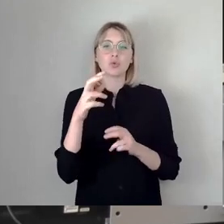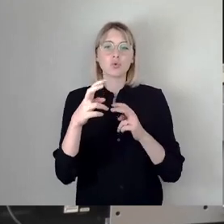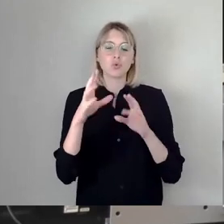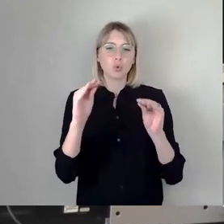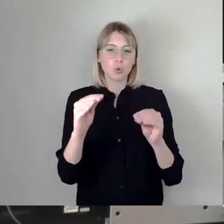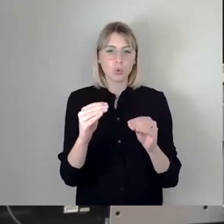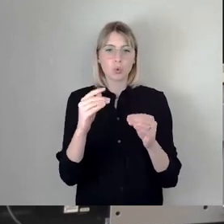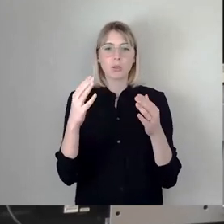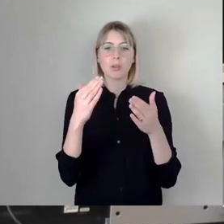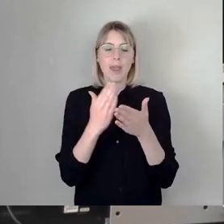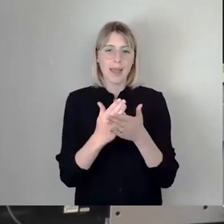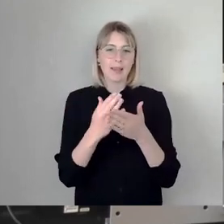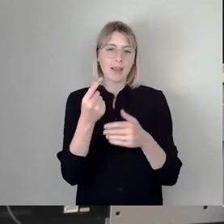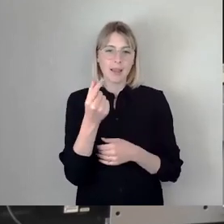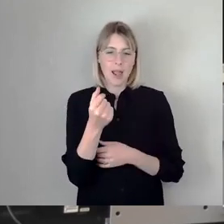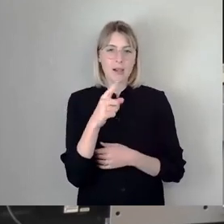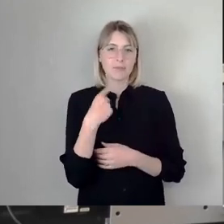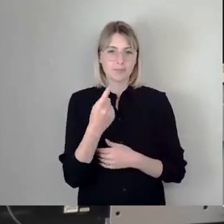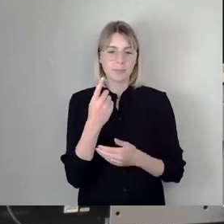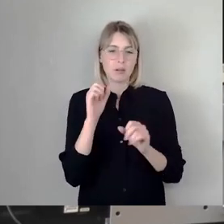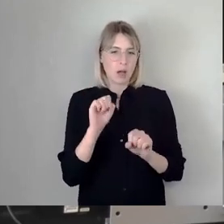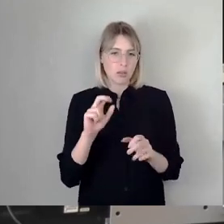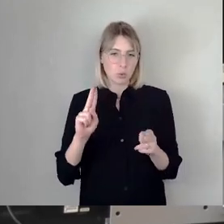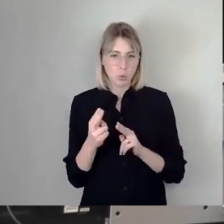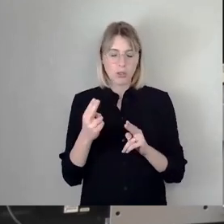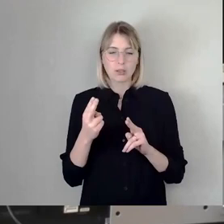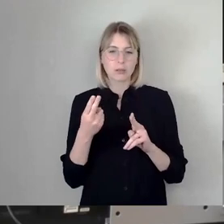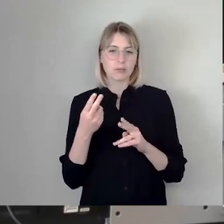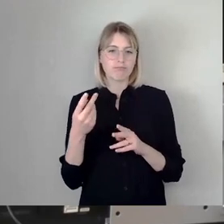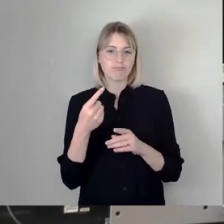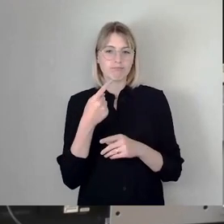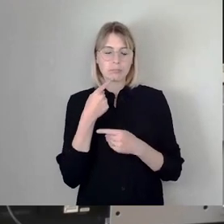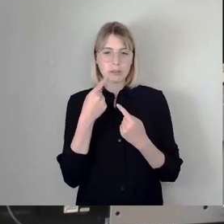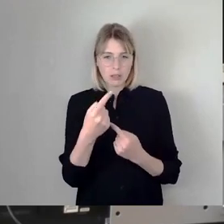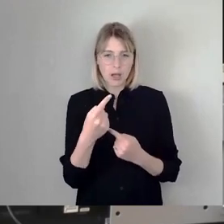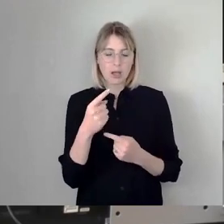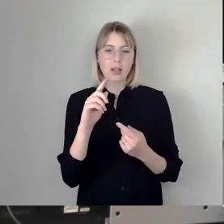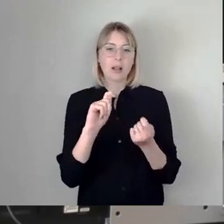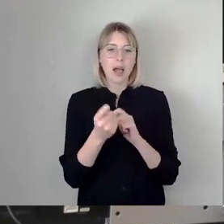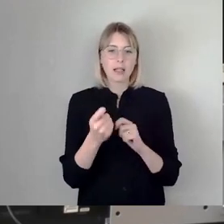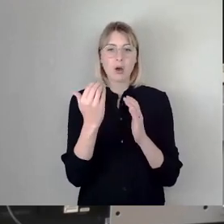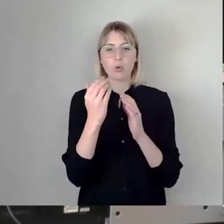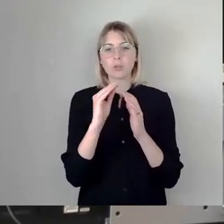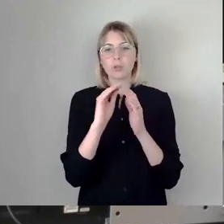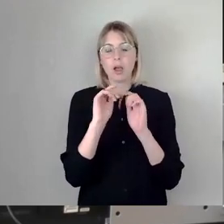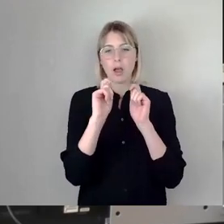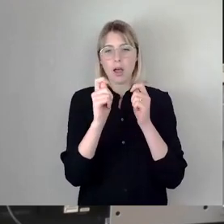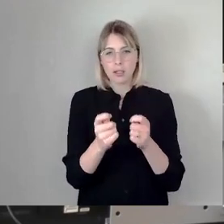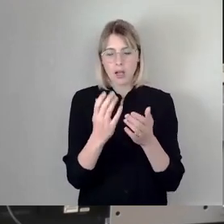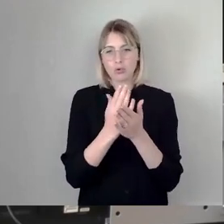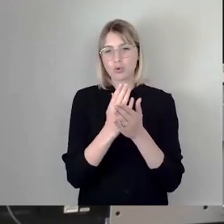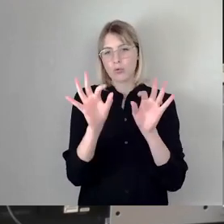haben jetzt, das kann ich schon ganz kurz formulieren, einen Änderungsantrag formuliert, der den CDU